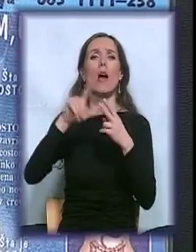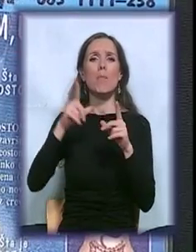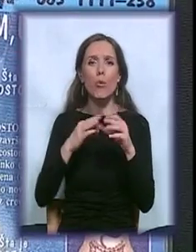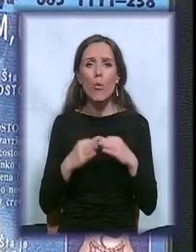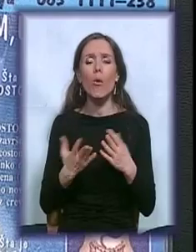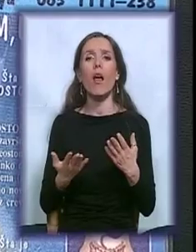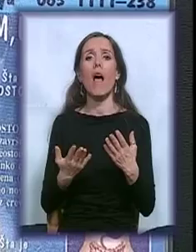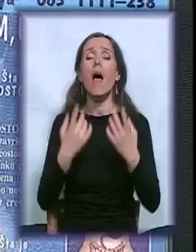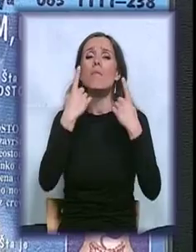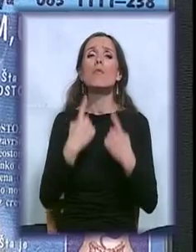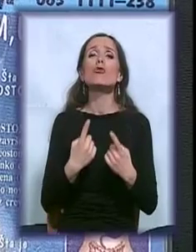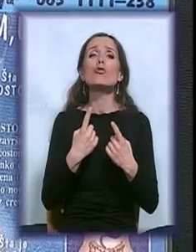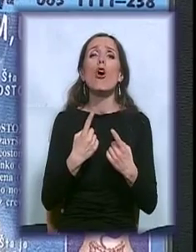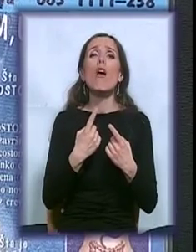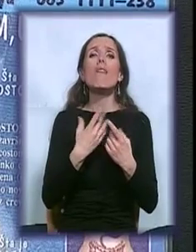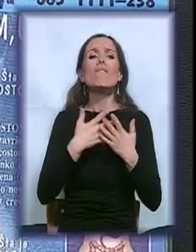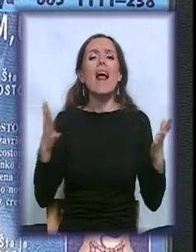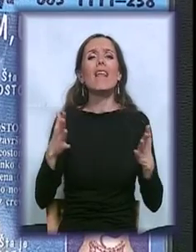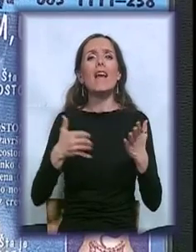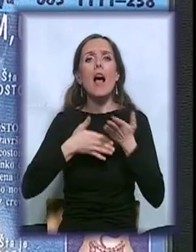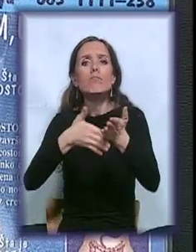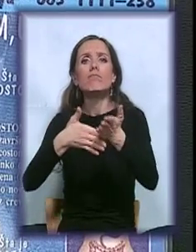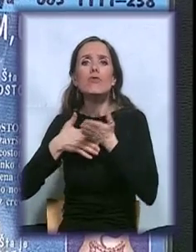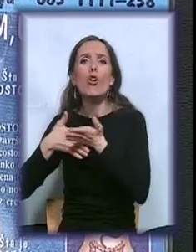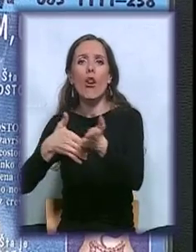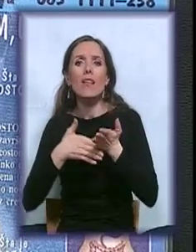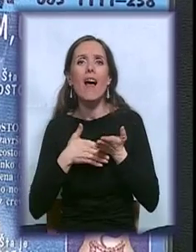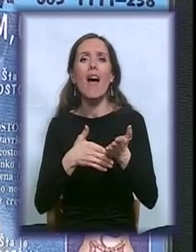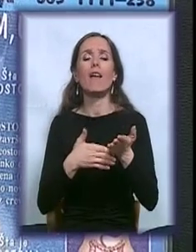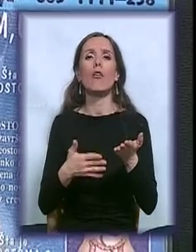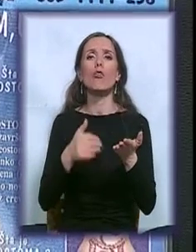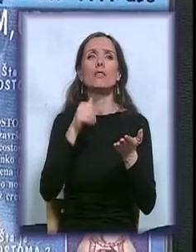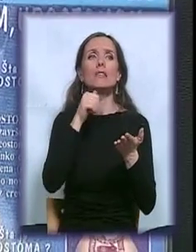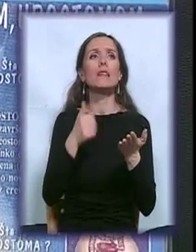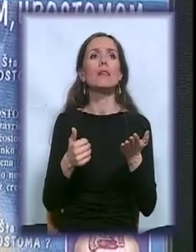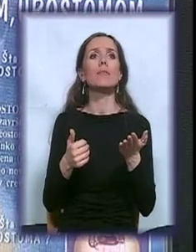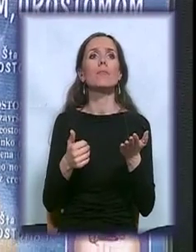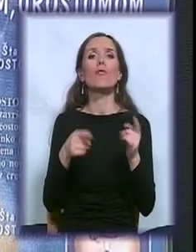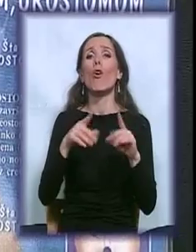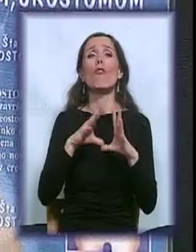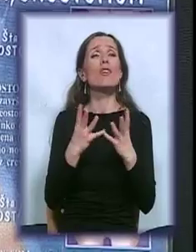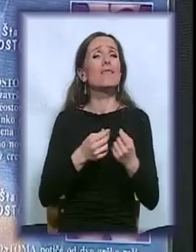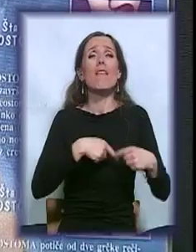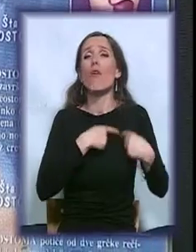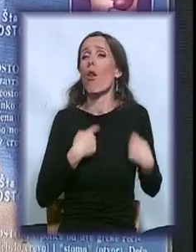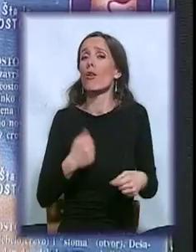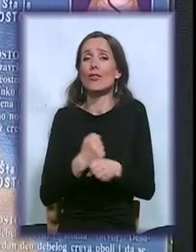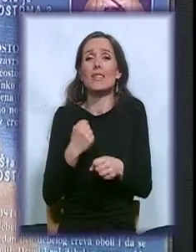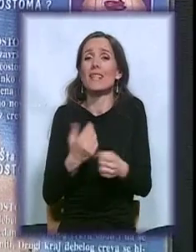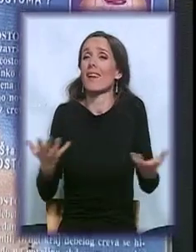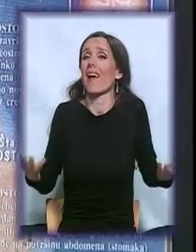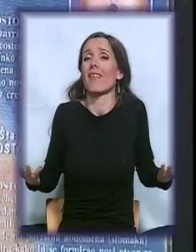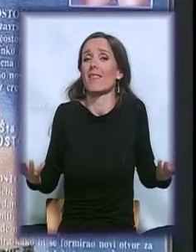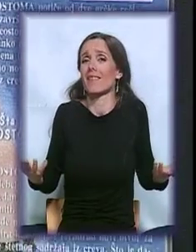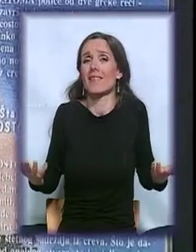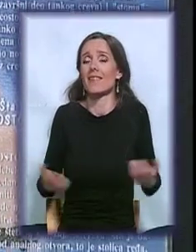Postoji strašno velika solidarnost i postoji, znate, ovo je svevolonterski rad. Znate kako je